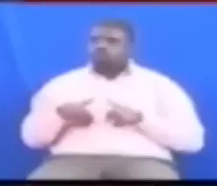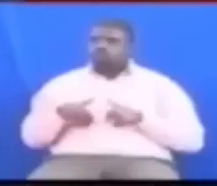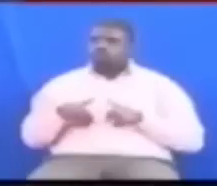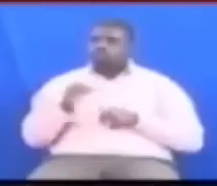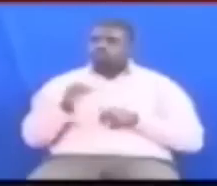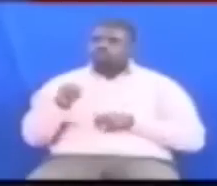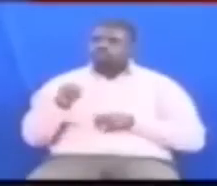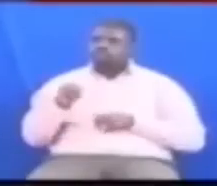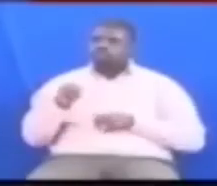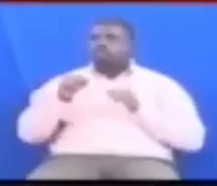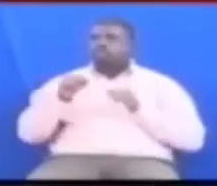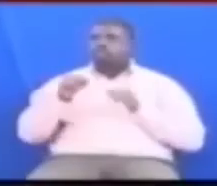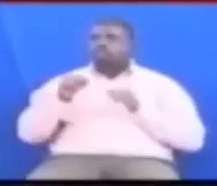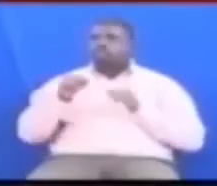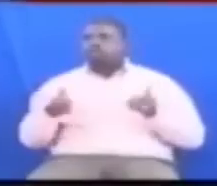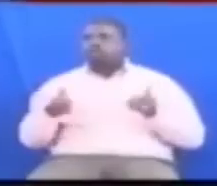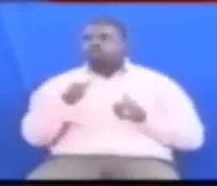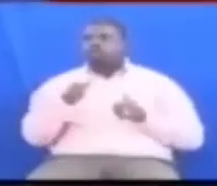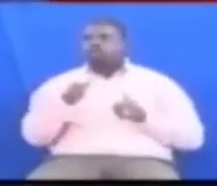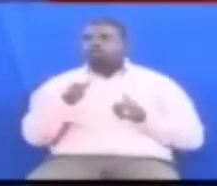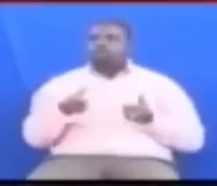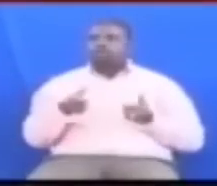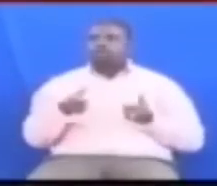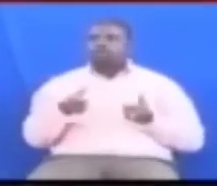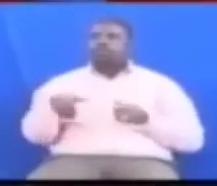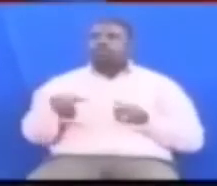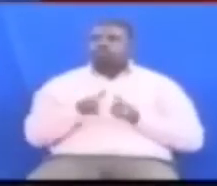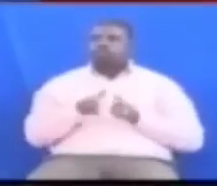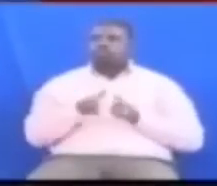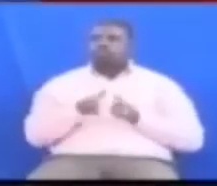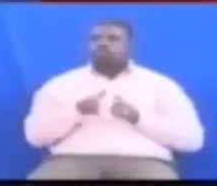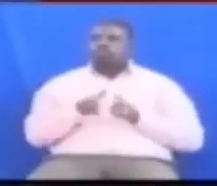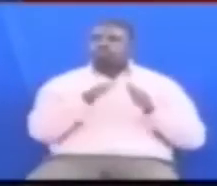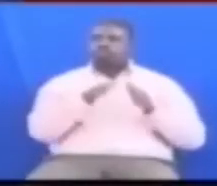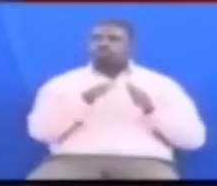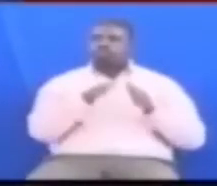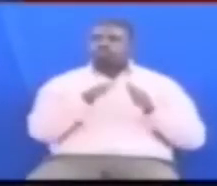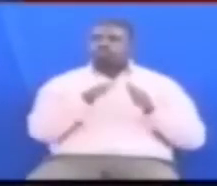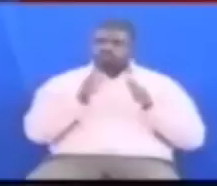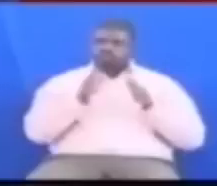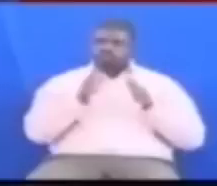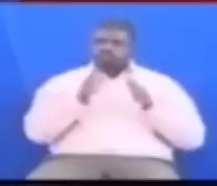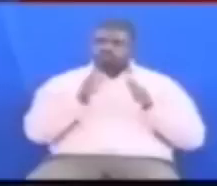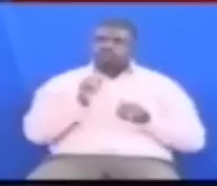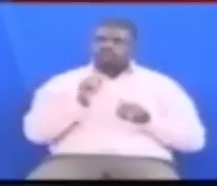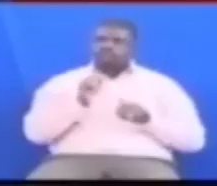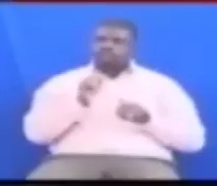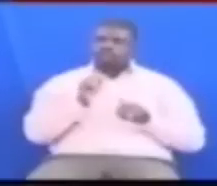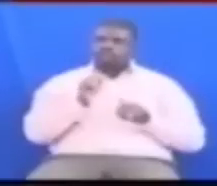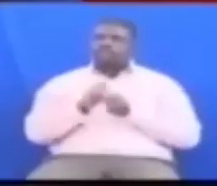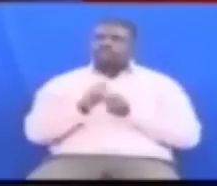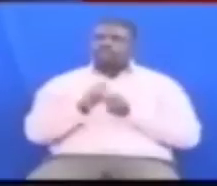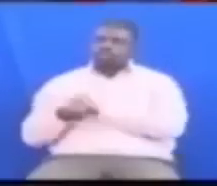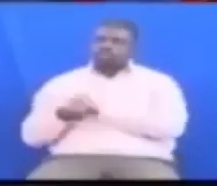suwa Wabunga pinduzi Wanashadidia Kwa mbeti mbunga kafa Mnini wanafasi Sante sana Sante sana mwishimu wa mwishimu Naomba sana Mambu ya weze kuekidishwa